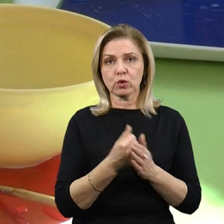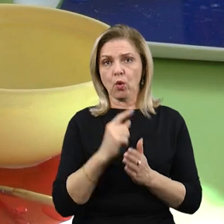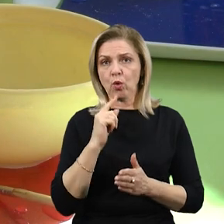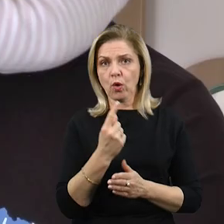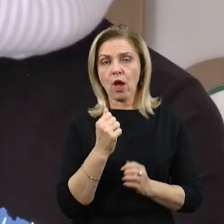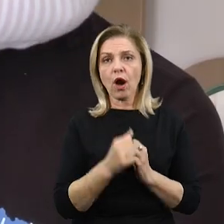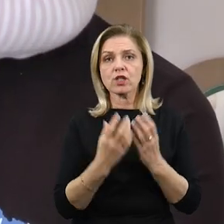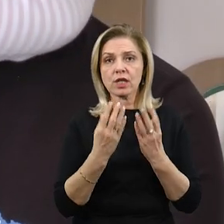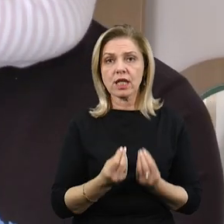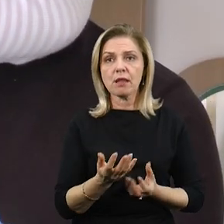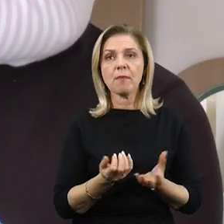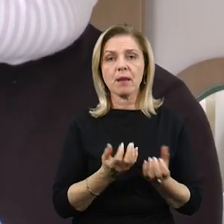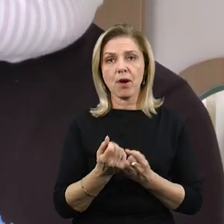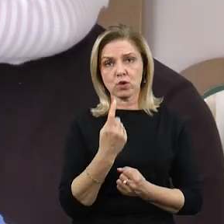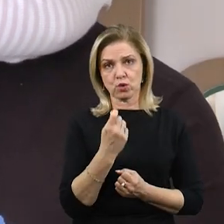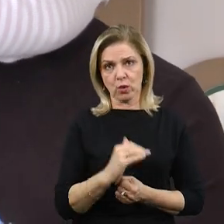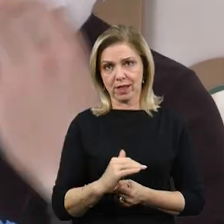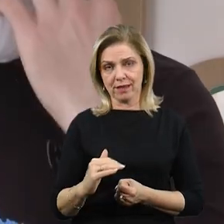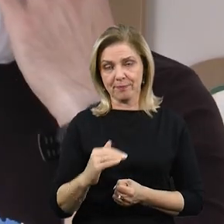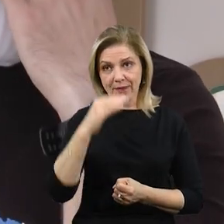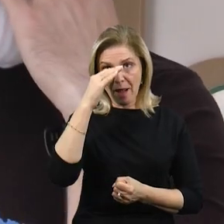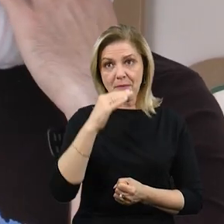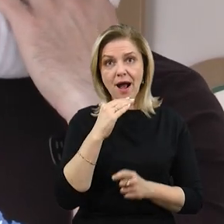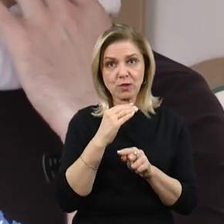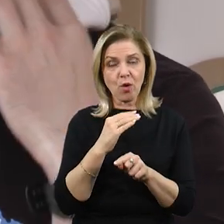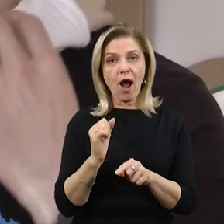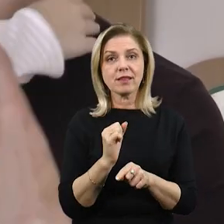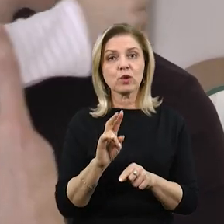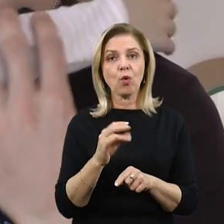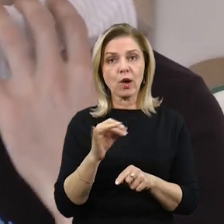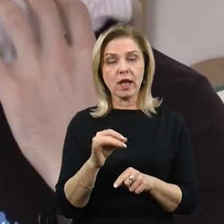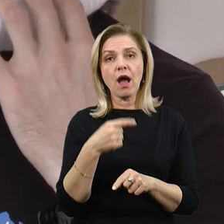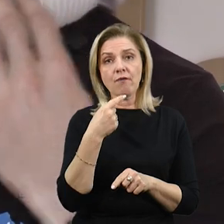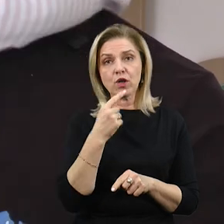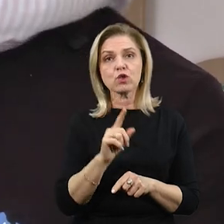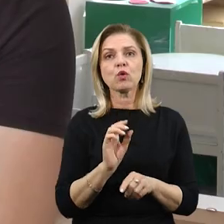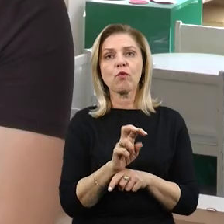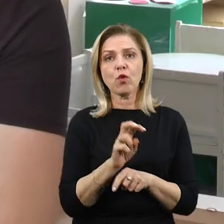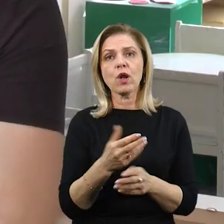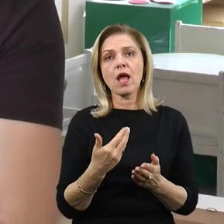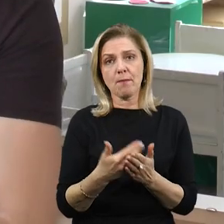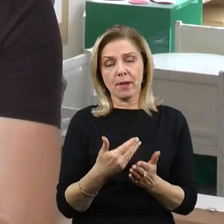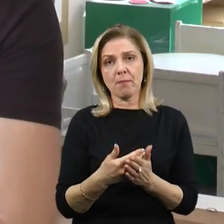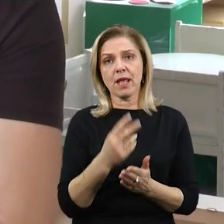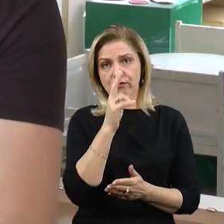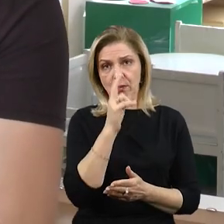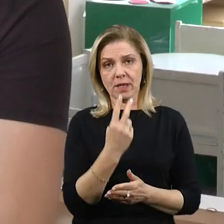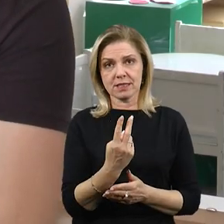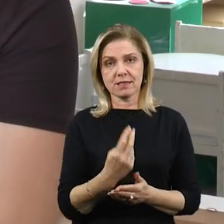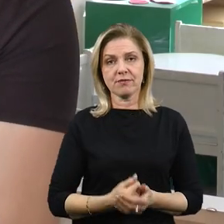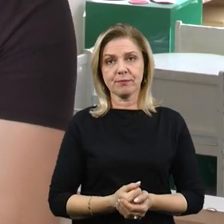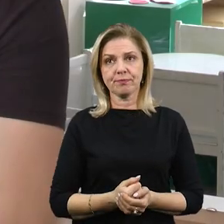дітей. Батько чотирирічної Олі Анатолій розповів, що відвідують центр близько двох місяців. Погано вговорила вона.